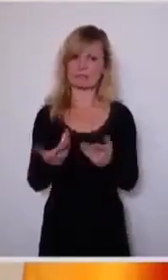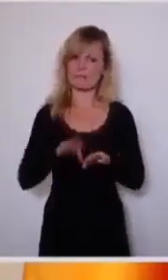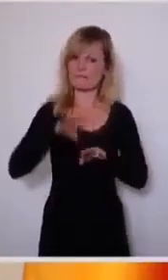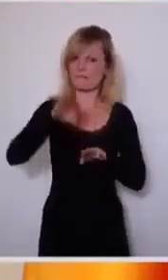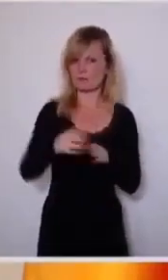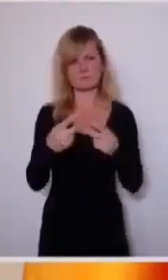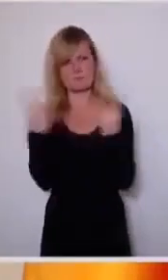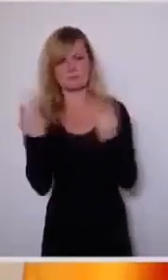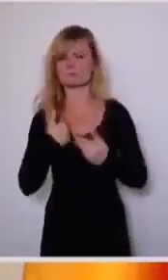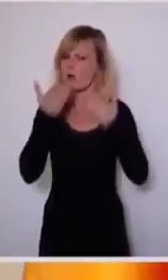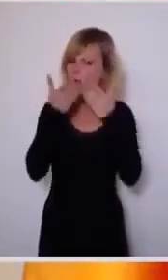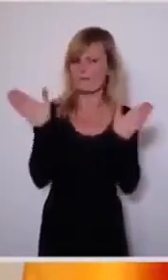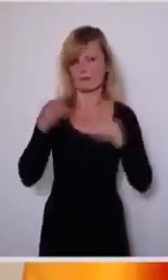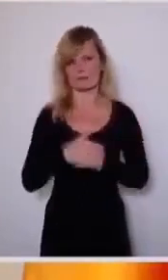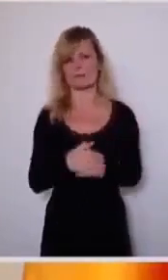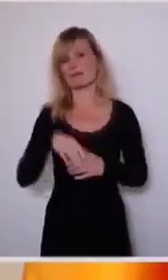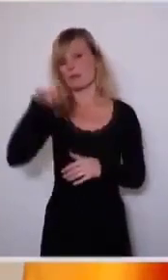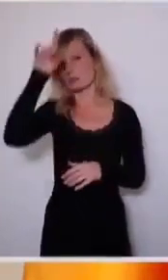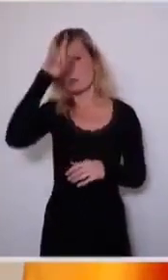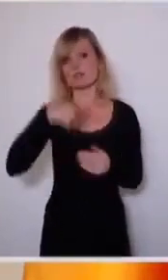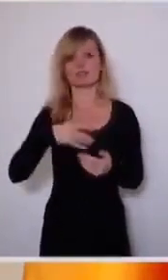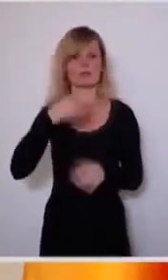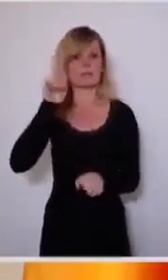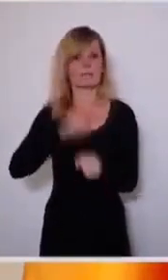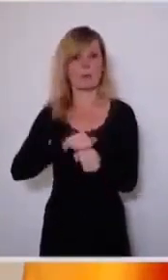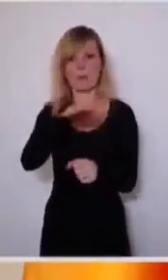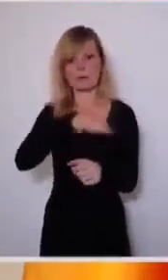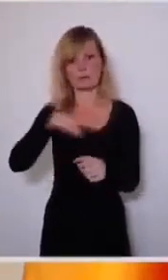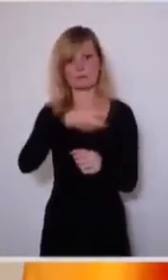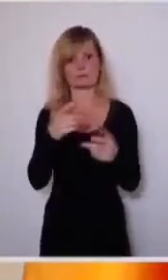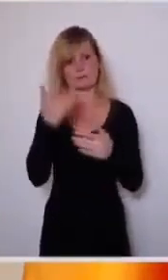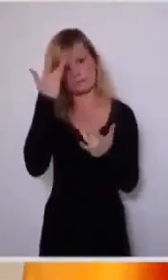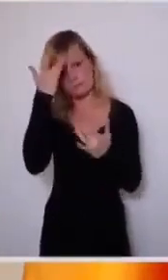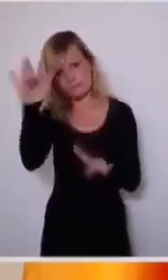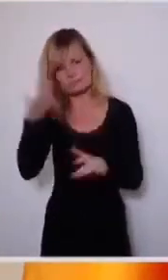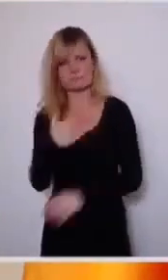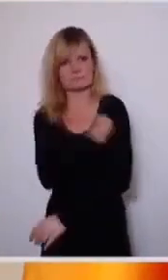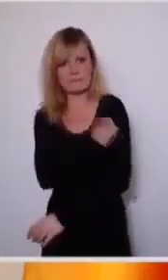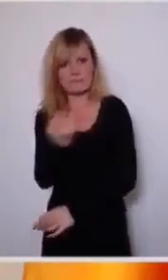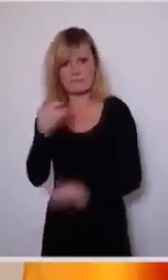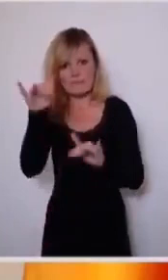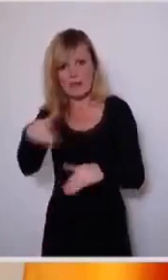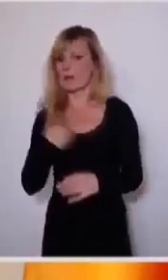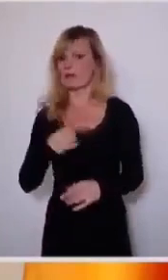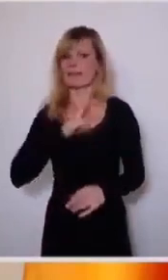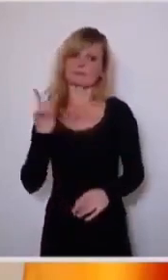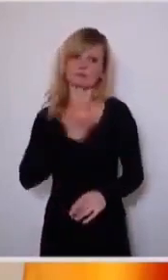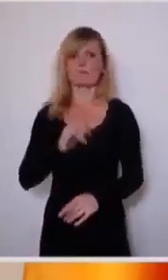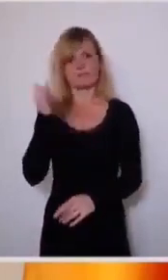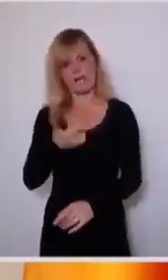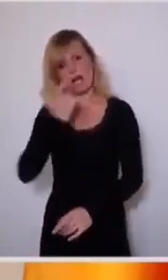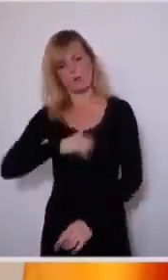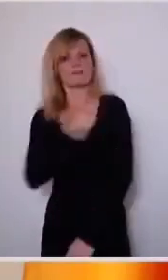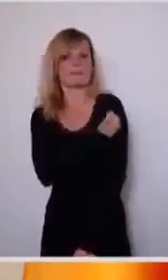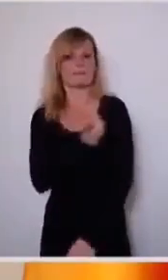Ich wäre, wenn deutsche Behörden einen Impfstoff genehmigen, einer der Ersten, der sich impfen lassen würde. Aber ich werde